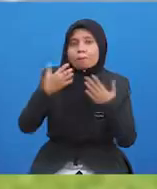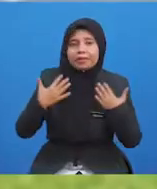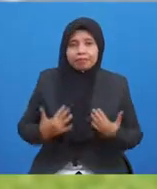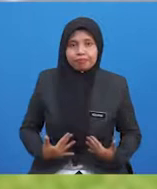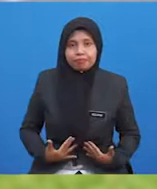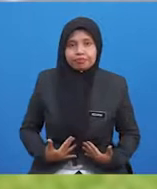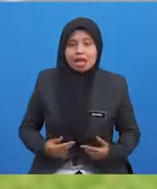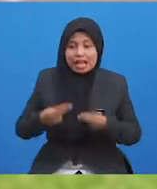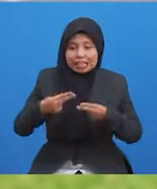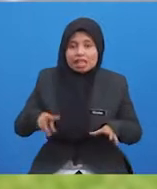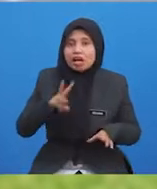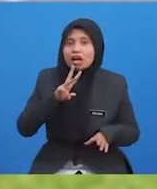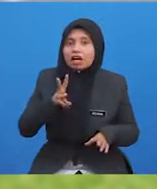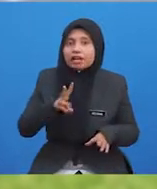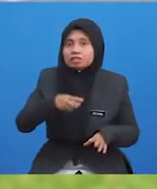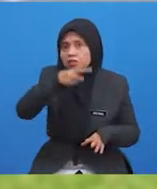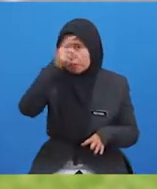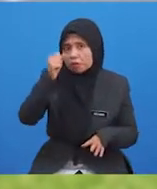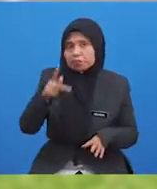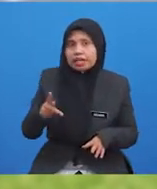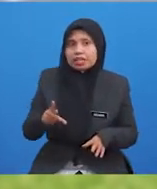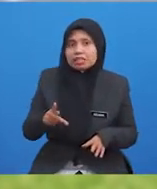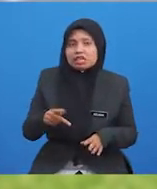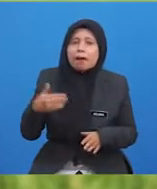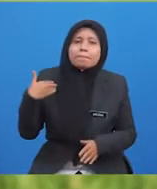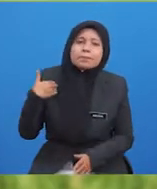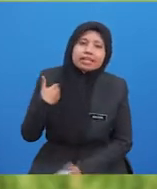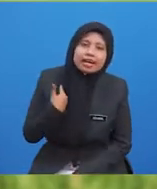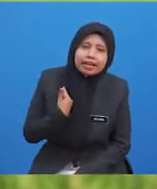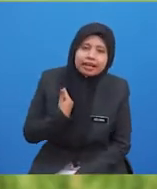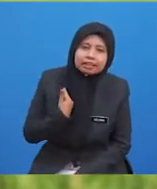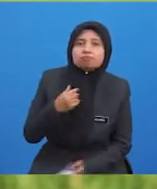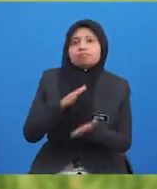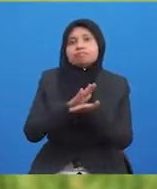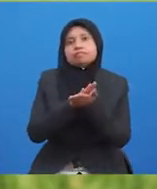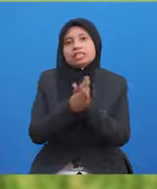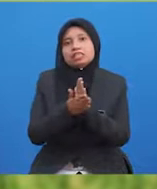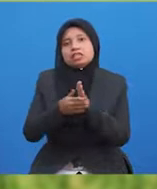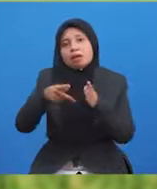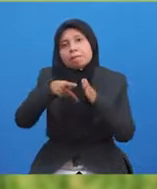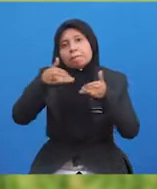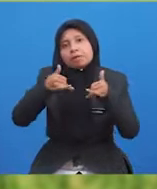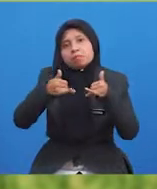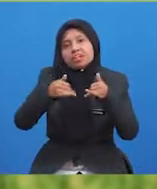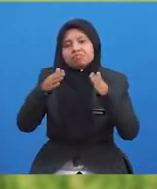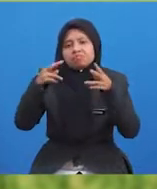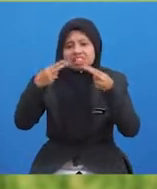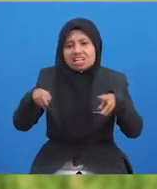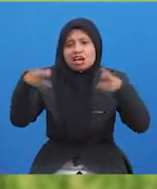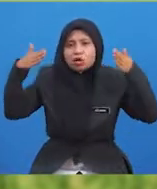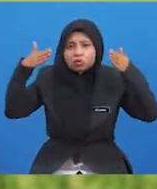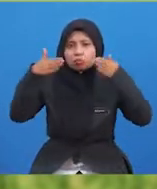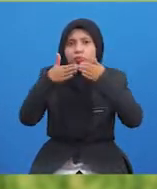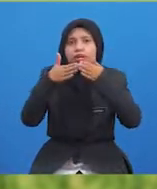Kehilangan air akan menyebabkan kelesuan. Maka, pemain akan hilang tumpuan yang